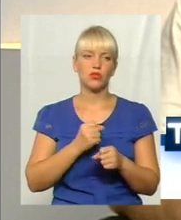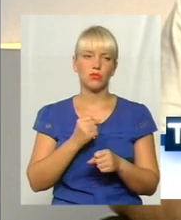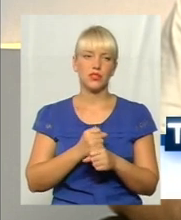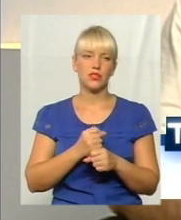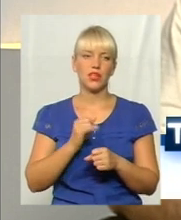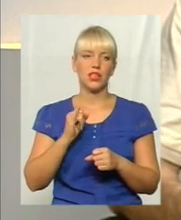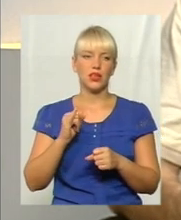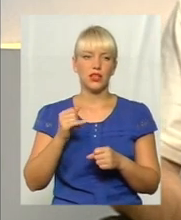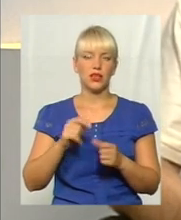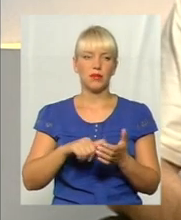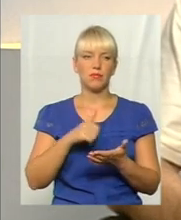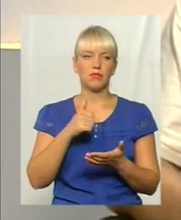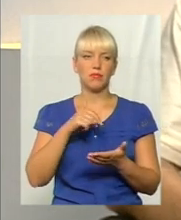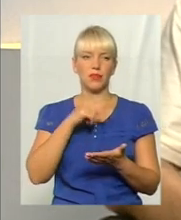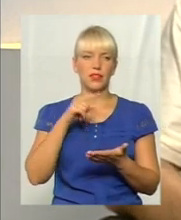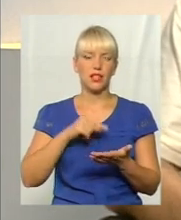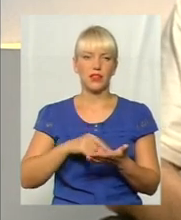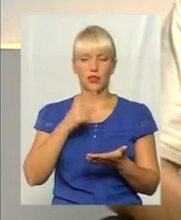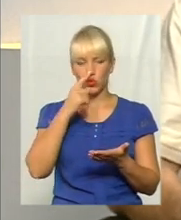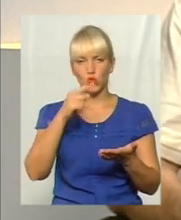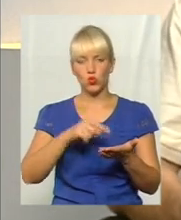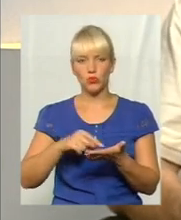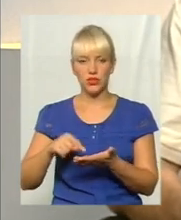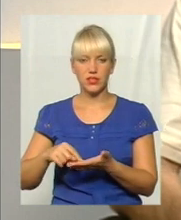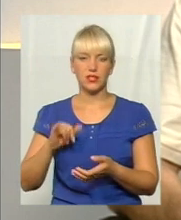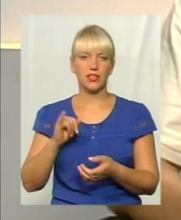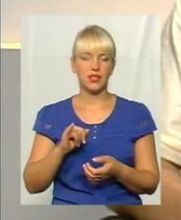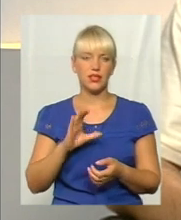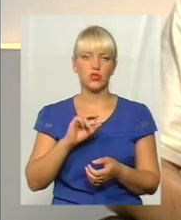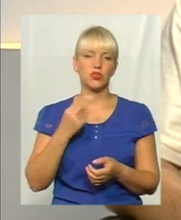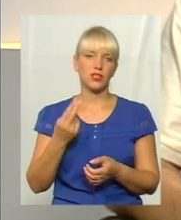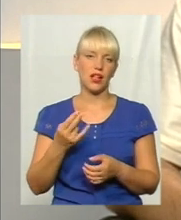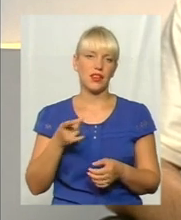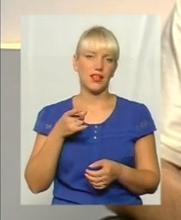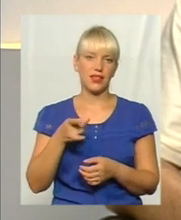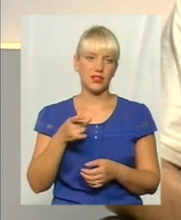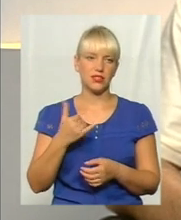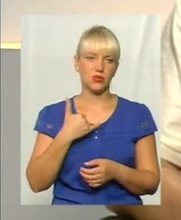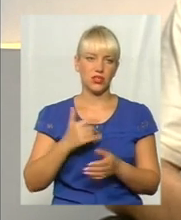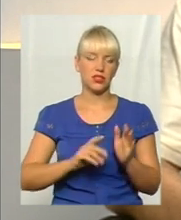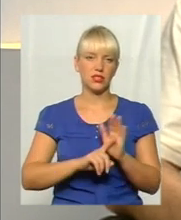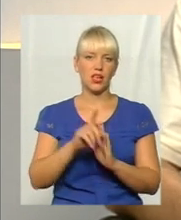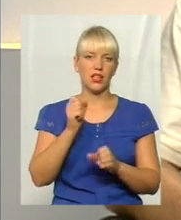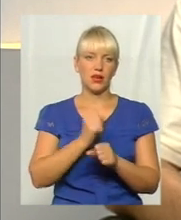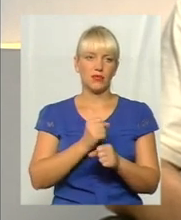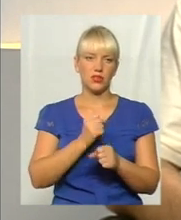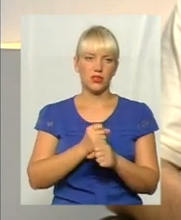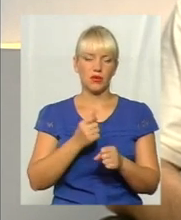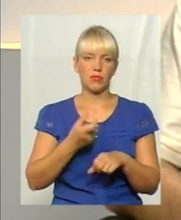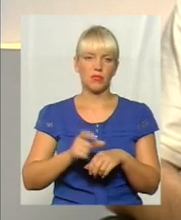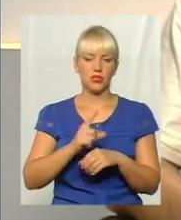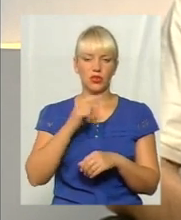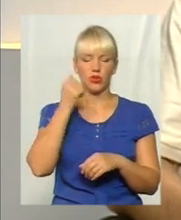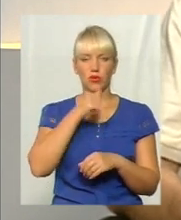питання доступності, і соціальне таксі вже в городі запустили, вже більш року